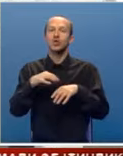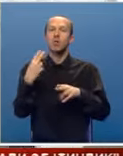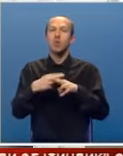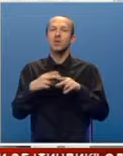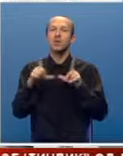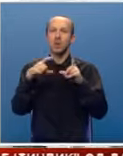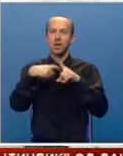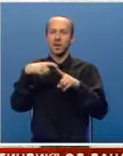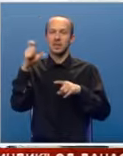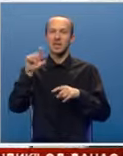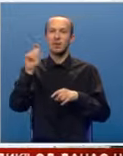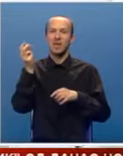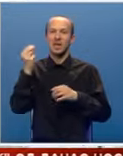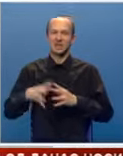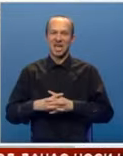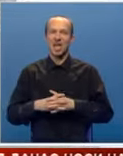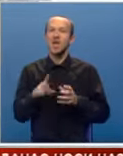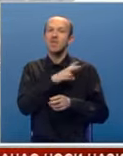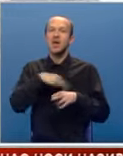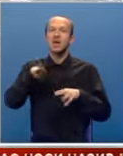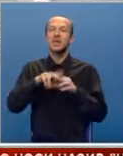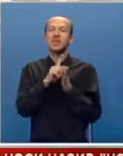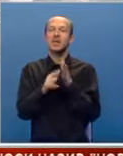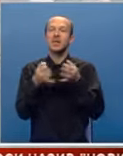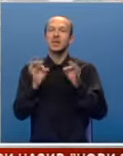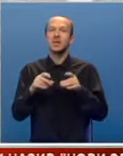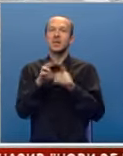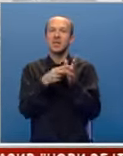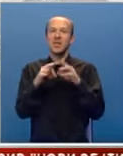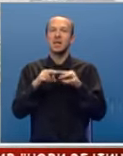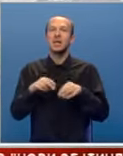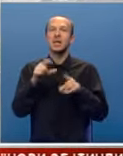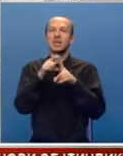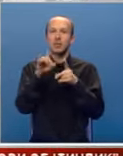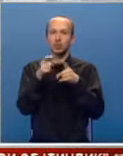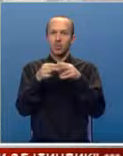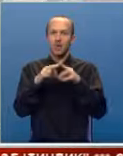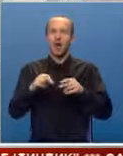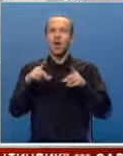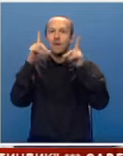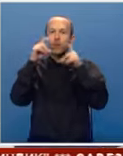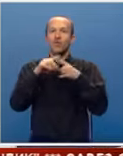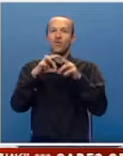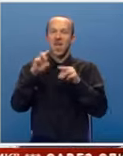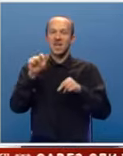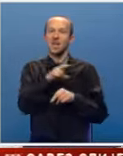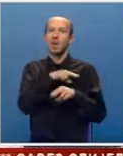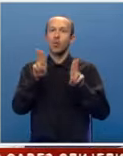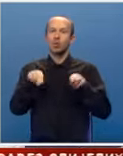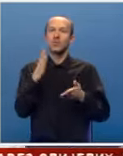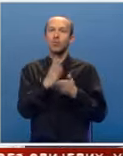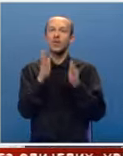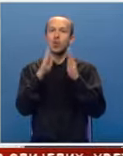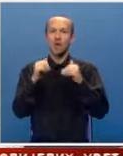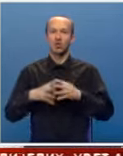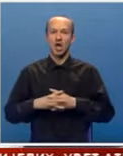bolesti Univerzitetskog kliničkog centra ima najsavremeniji sistem digitalne dermoskopije, Photofajder. Imamo mogućnost da budemo